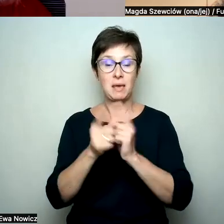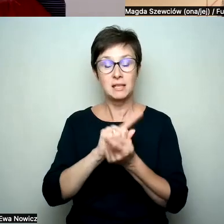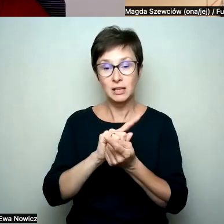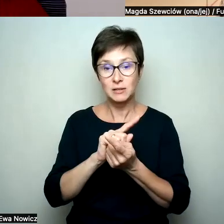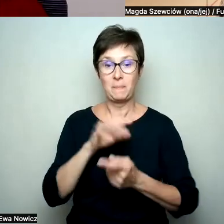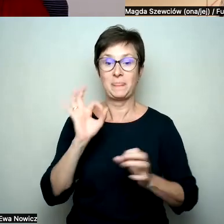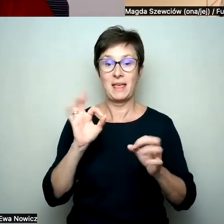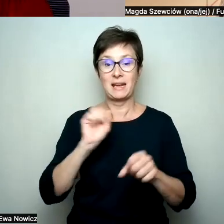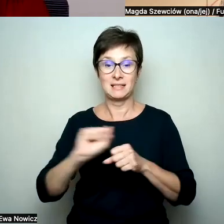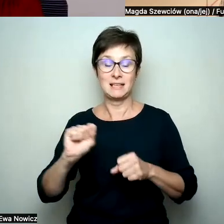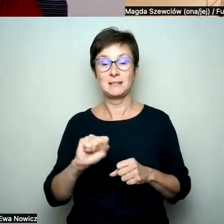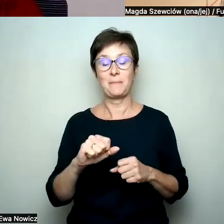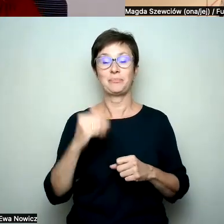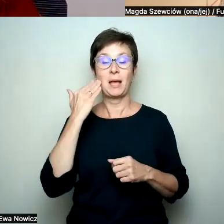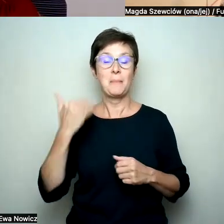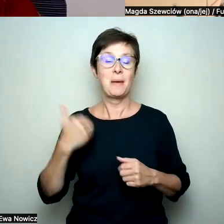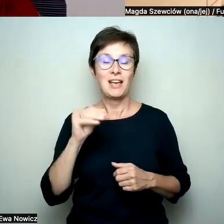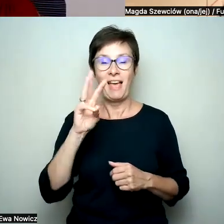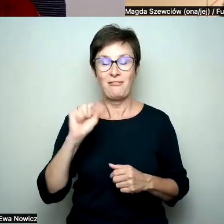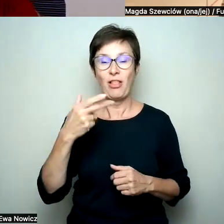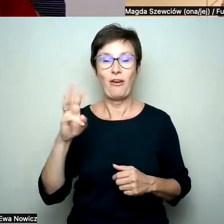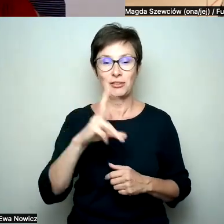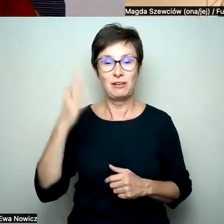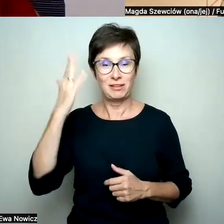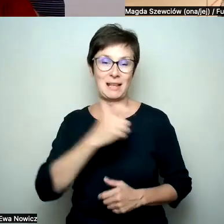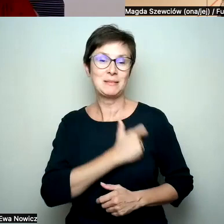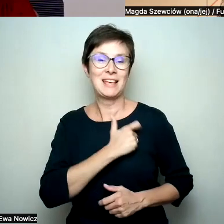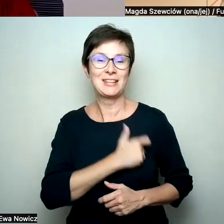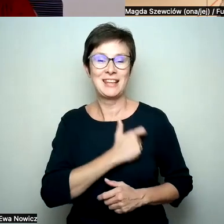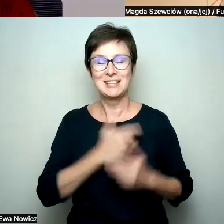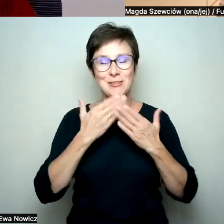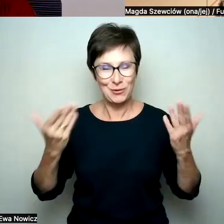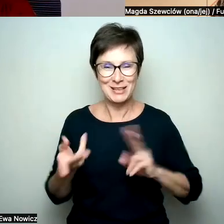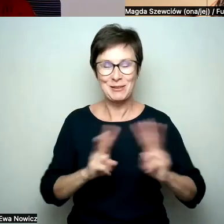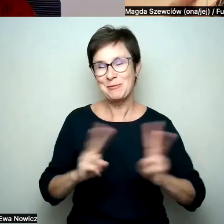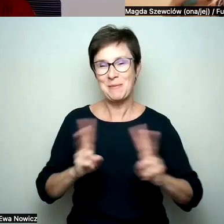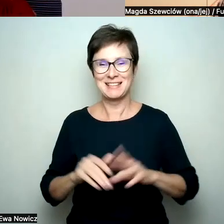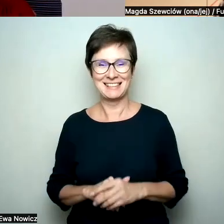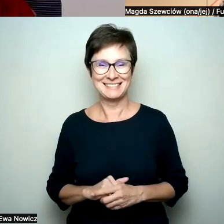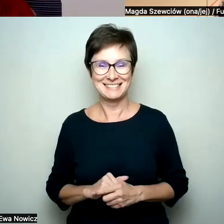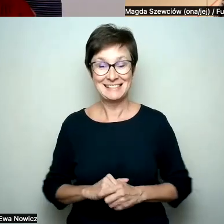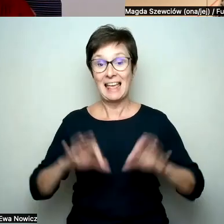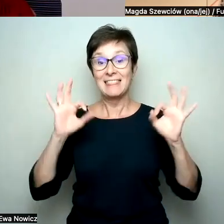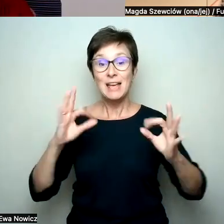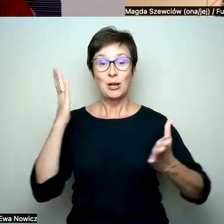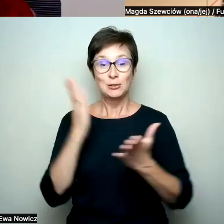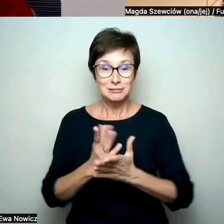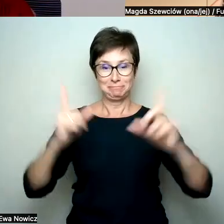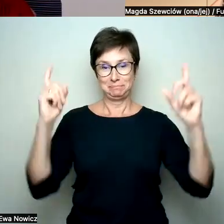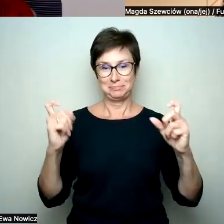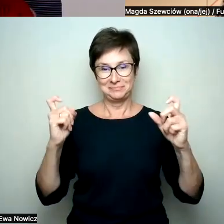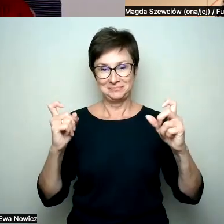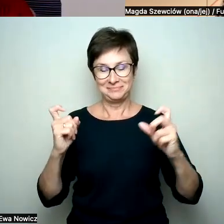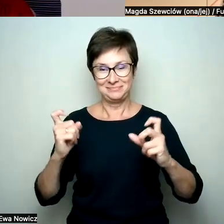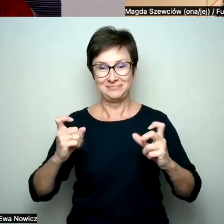W tym momencie jest z nami pani Ewa Nowicz. Więc witam serdecznie i bardzo dziękuję za tłumaczenie. No i teraz już możemy przejść do sedna,